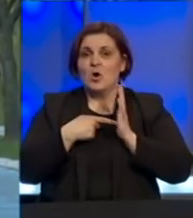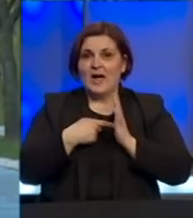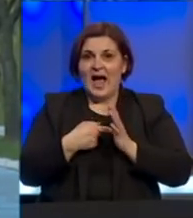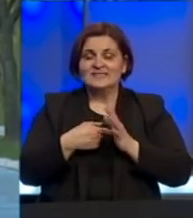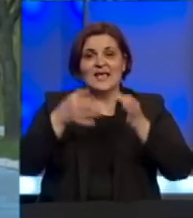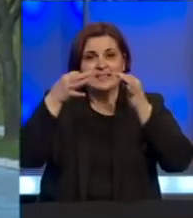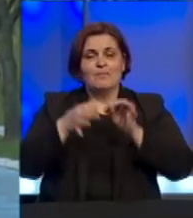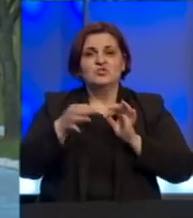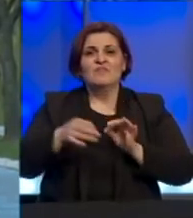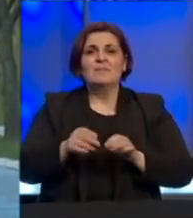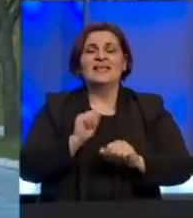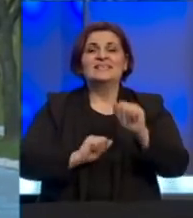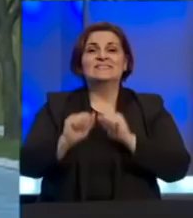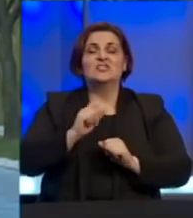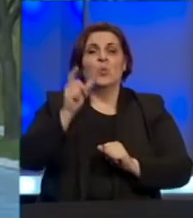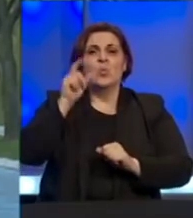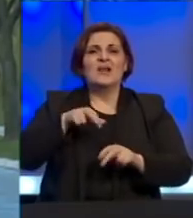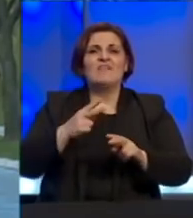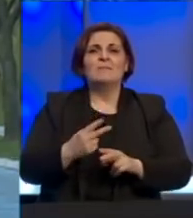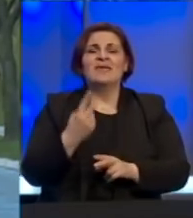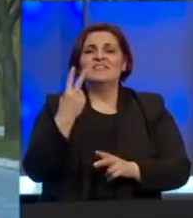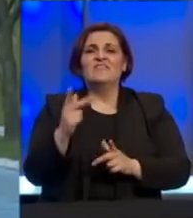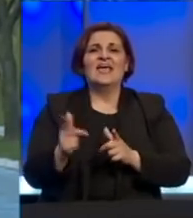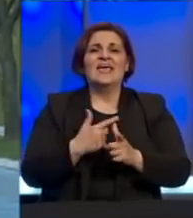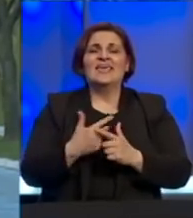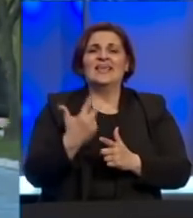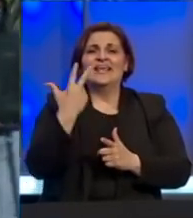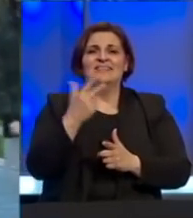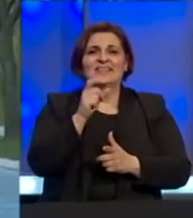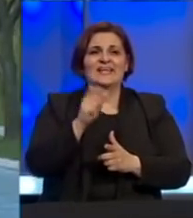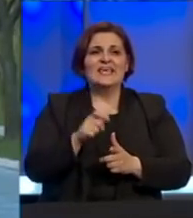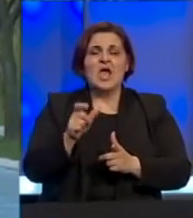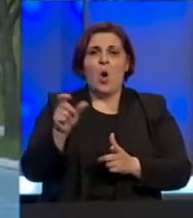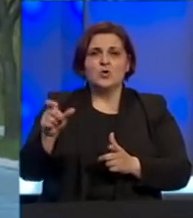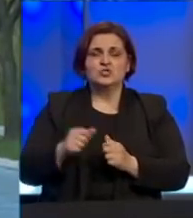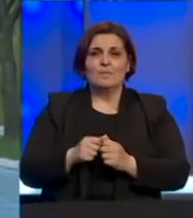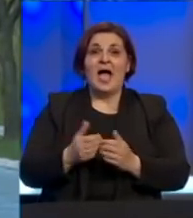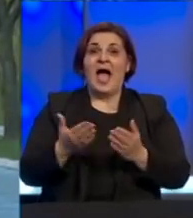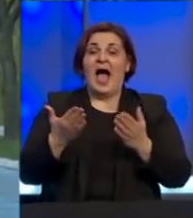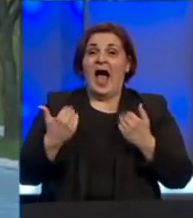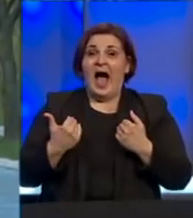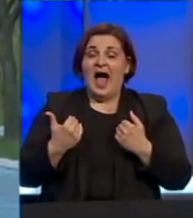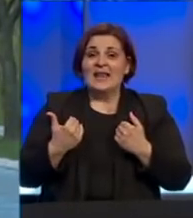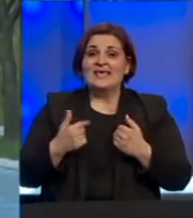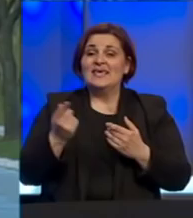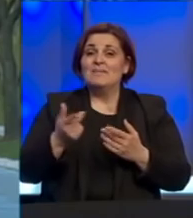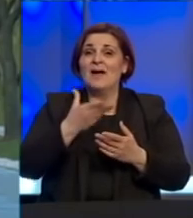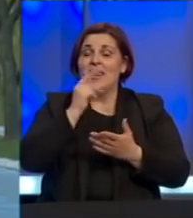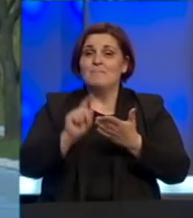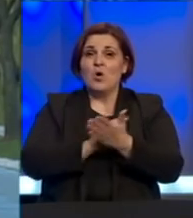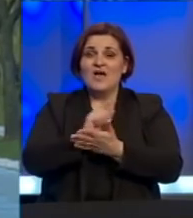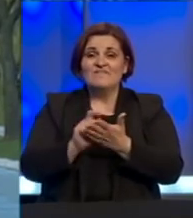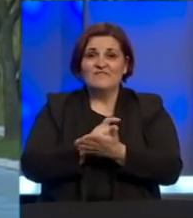da poštuju mjere zaštite, uglavnom se kreću dvije ili eventualno tri osobe. Ali ipak, uprkos lijepom